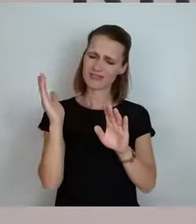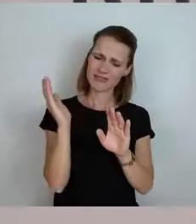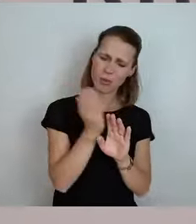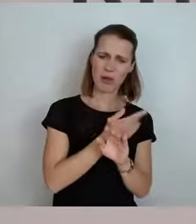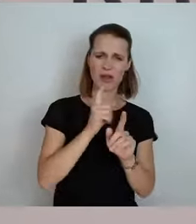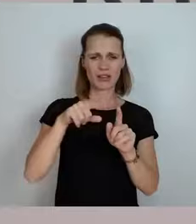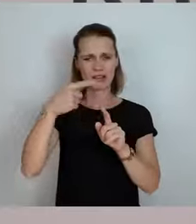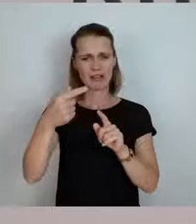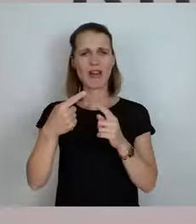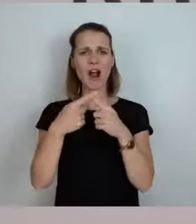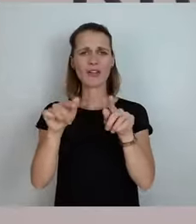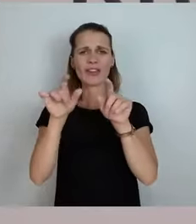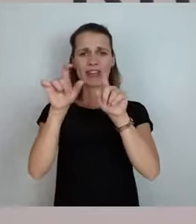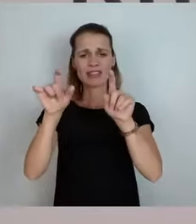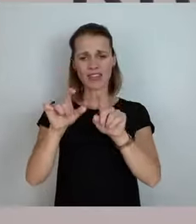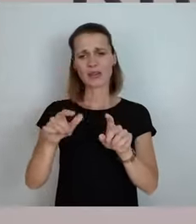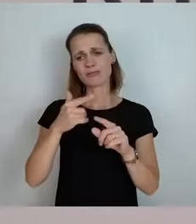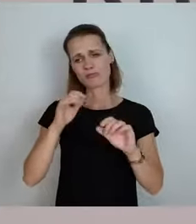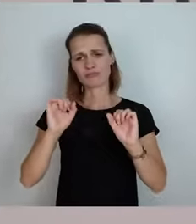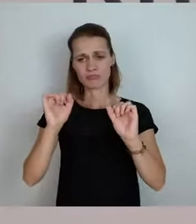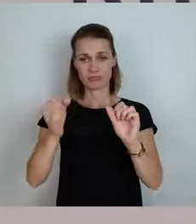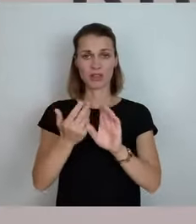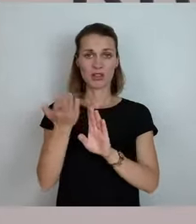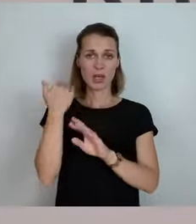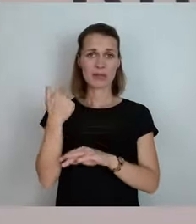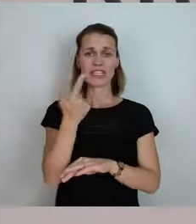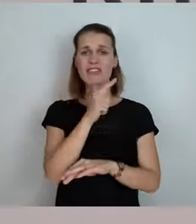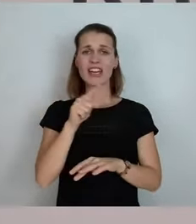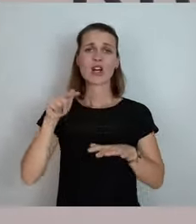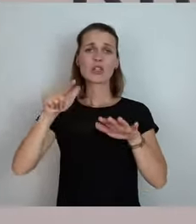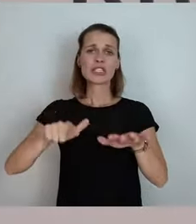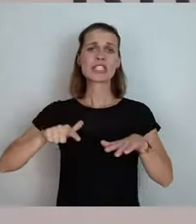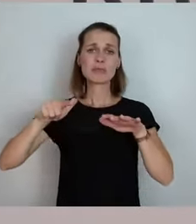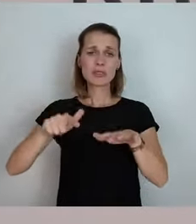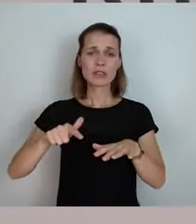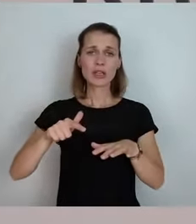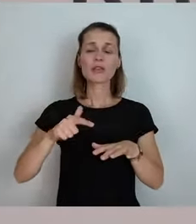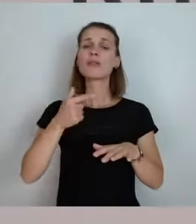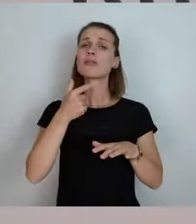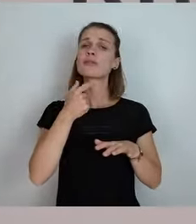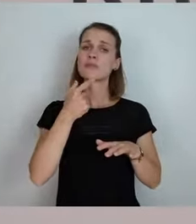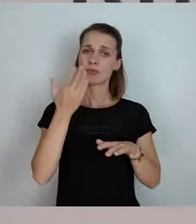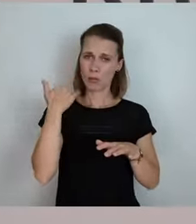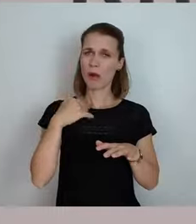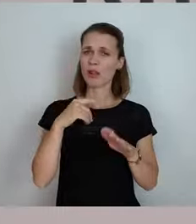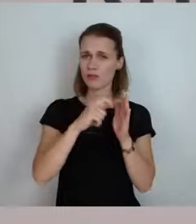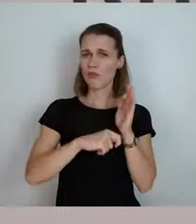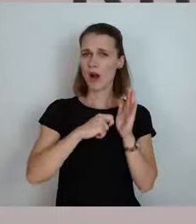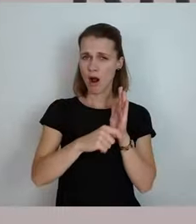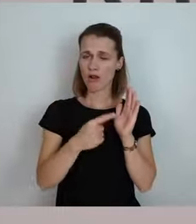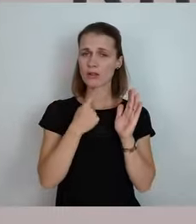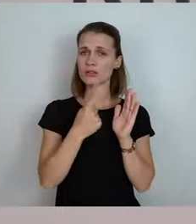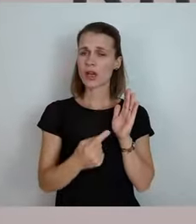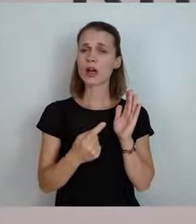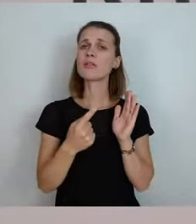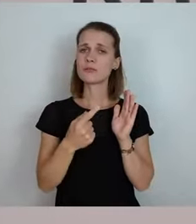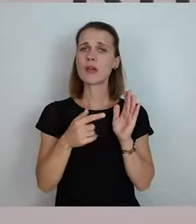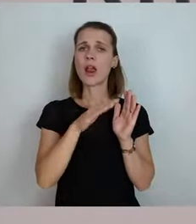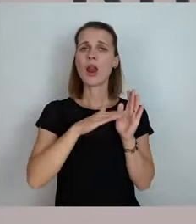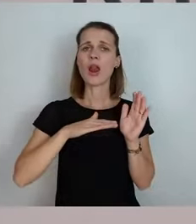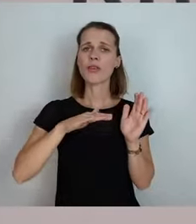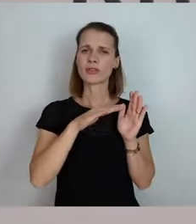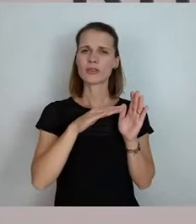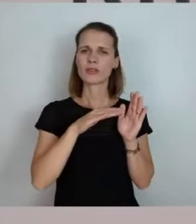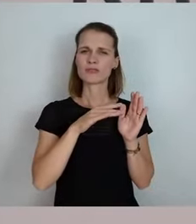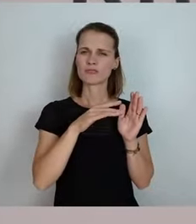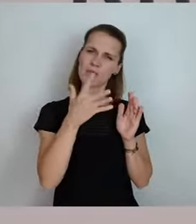Angetreten bin ich 2017 auch mit der Frage Stärkung ländlicher Raum. Eine ganze Menge ist passiert. Sie erinnern sich an